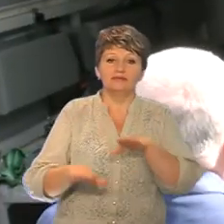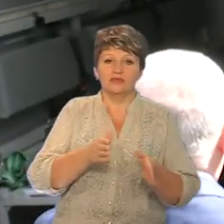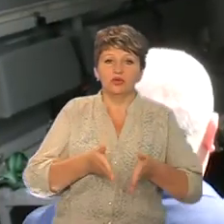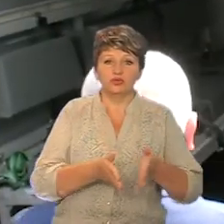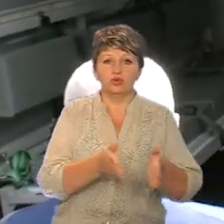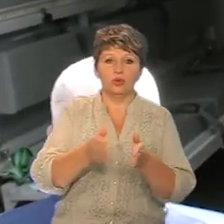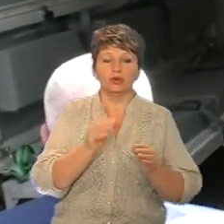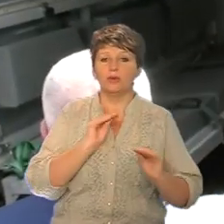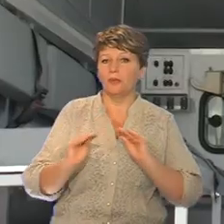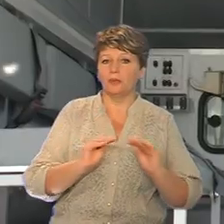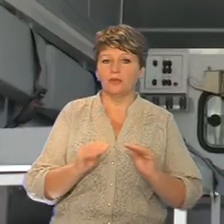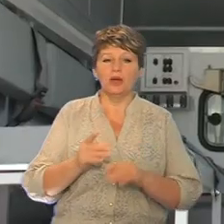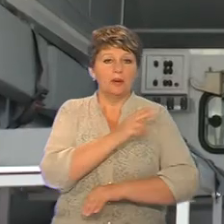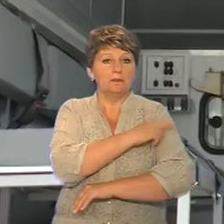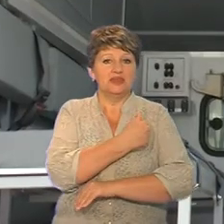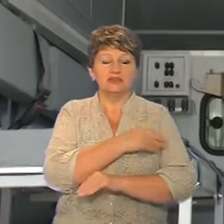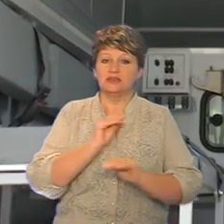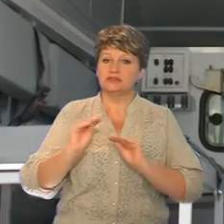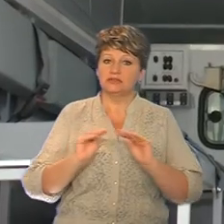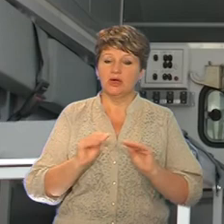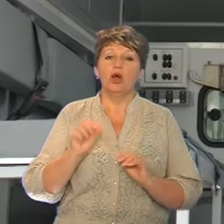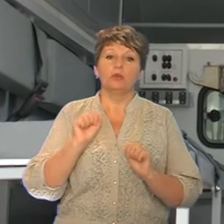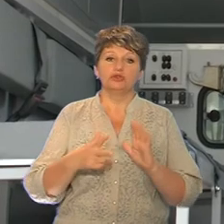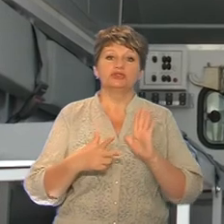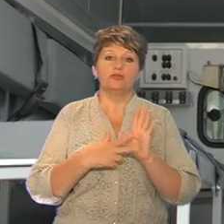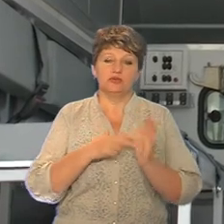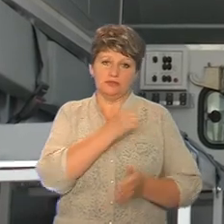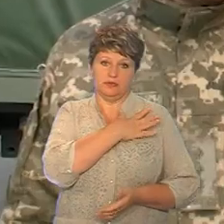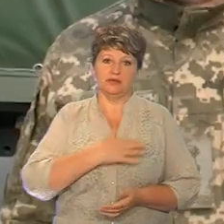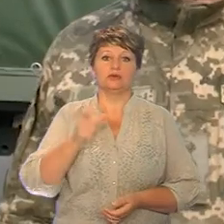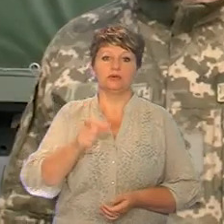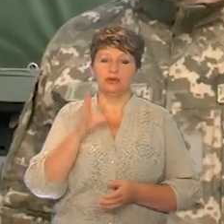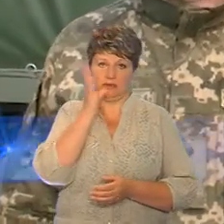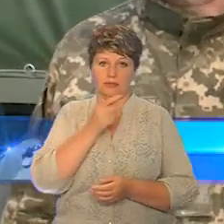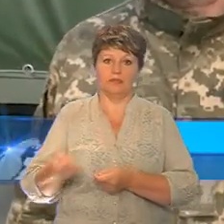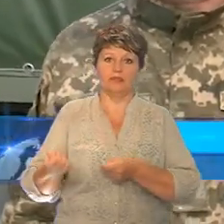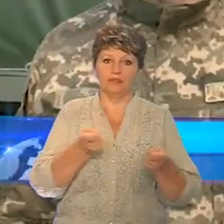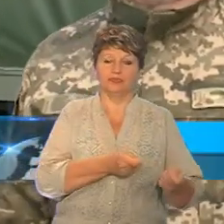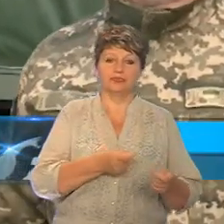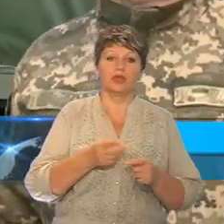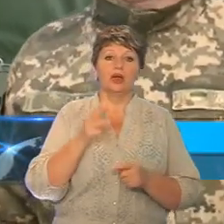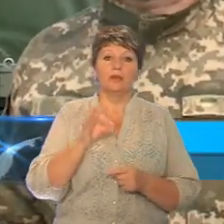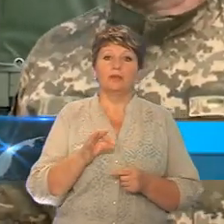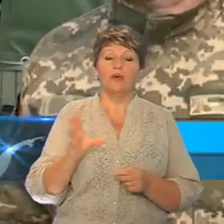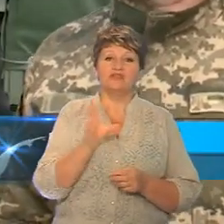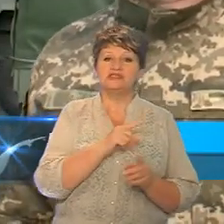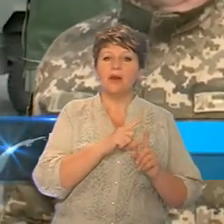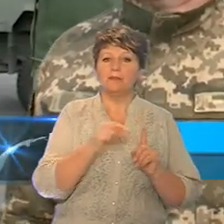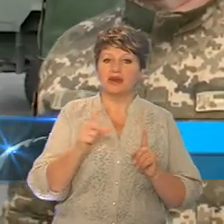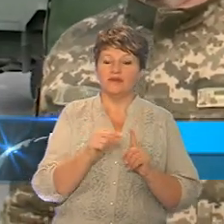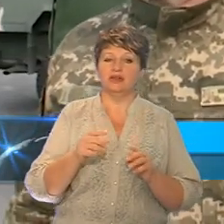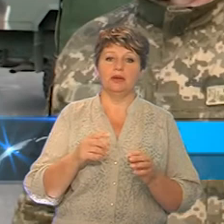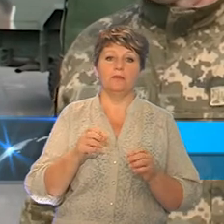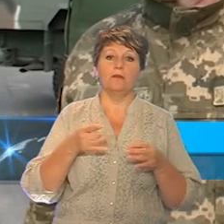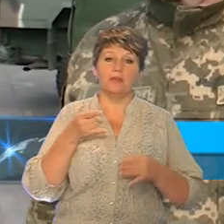необхідним медичним устаткуванням. У салоні можна перевозити 8 поранених. Як правило, пофункціонально ця машина призначена